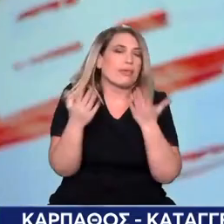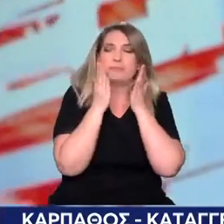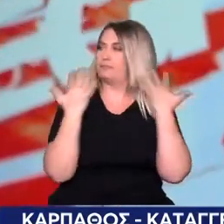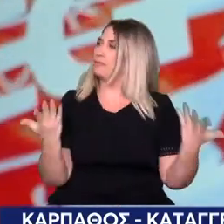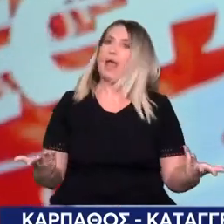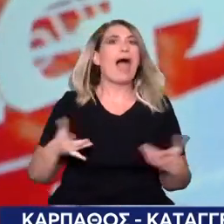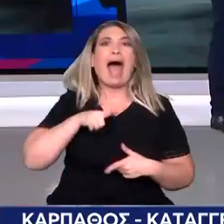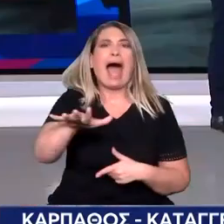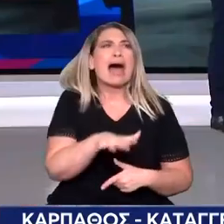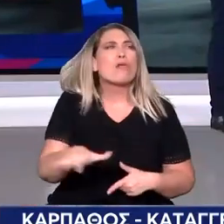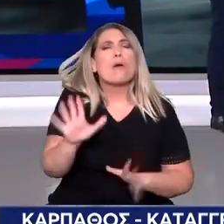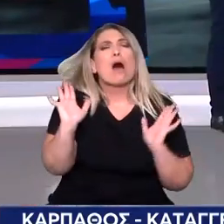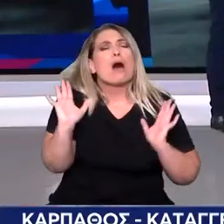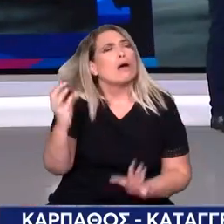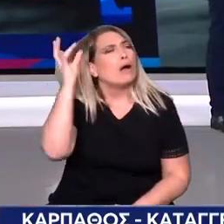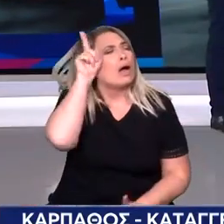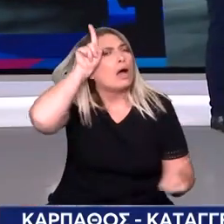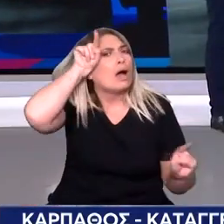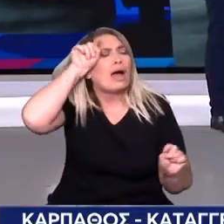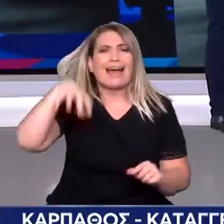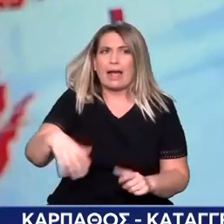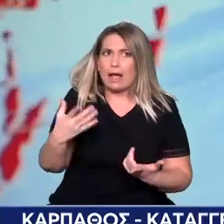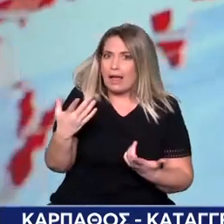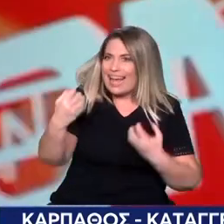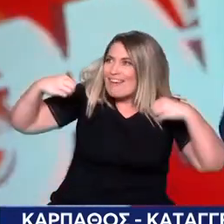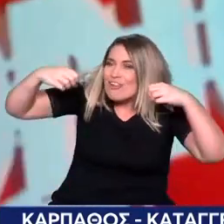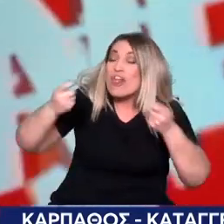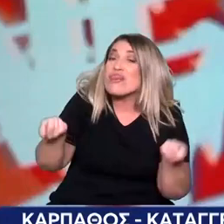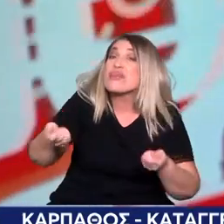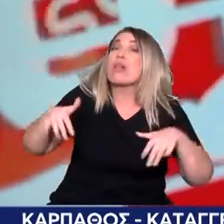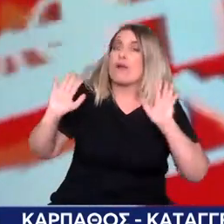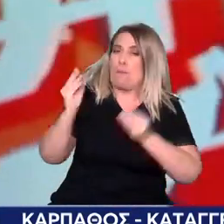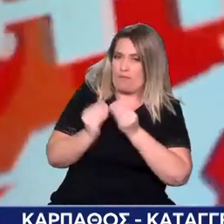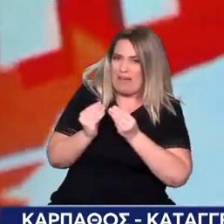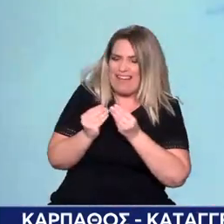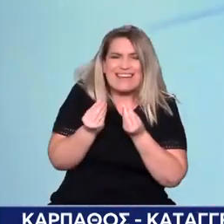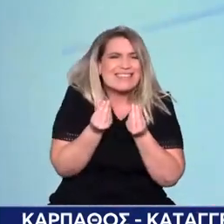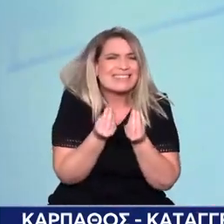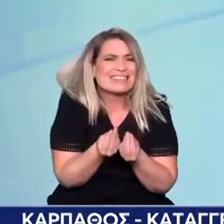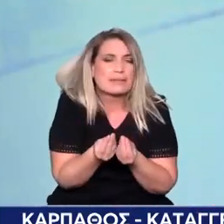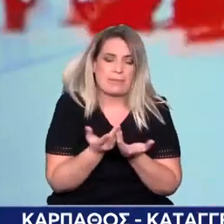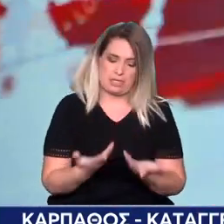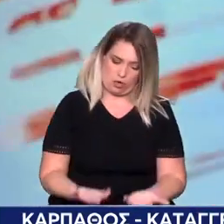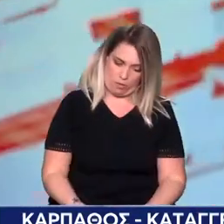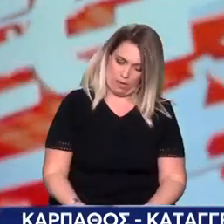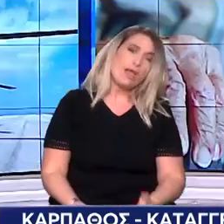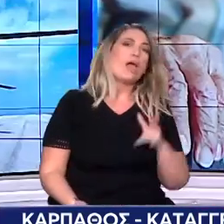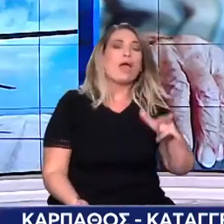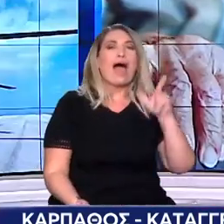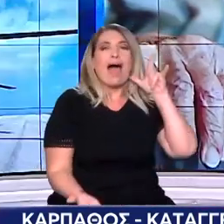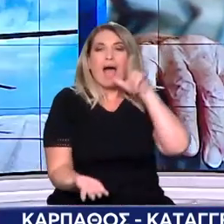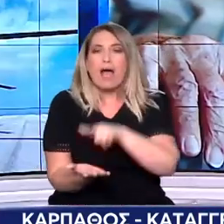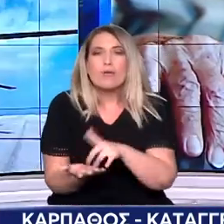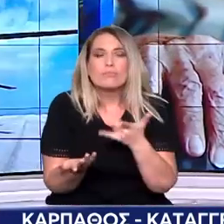ένα αεροδρόμιο και τόσο κρίσιμο ή όποιο αεροδρόμιο για να δουλέψουν τα φώτα. Δεν δουλεύουν τα φώτα στην Κάρπαθο. Άρα δεν μπορεί να προσγεθεί το αεροπλάνο του ΕΚΑΒ. Και